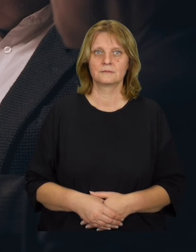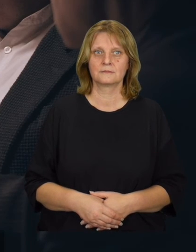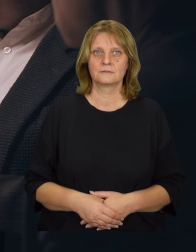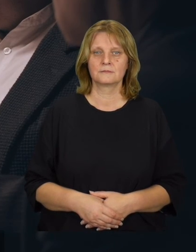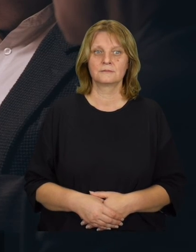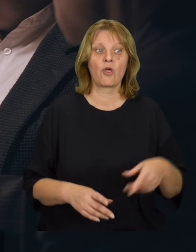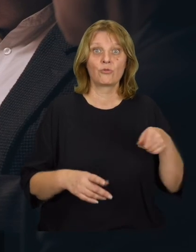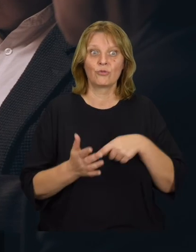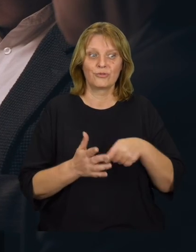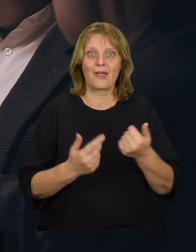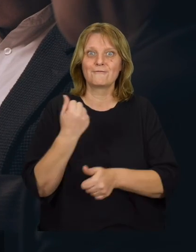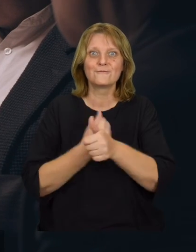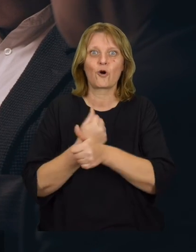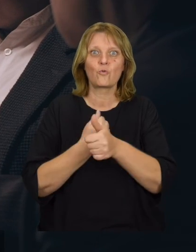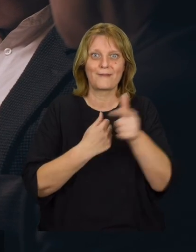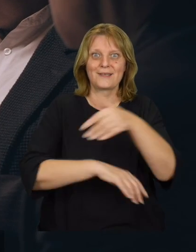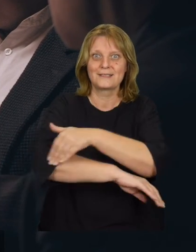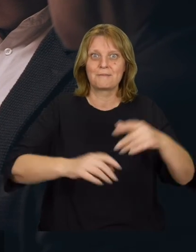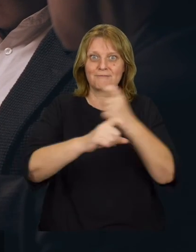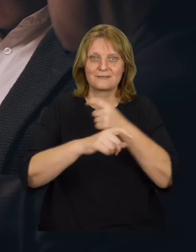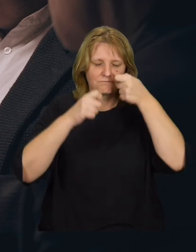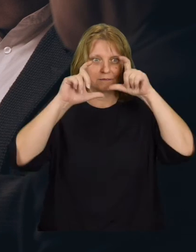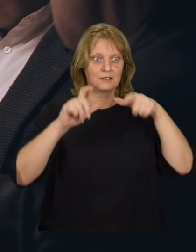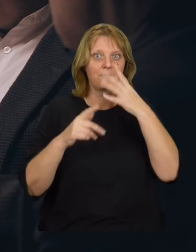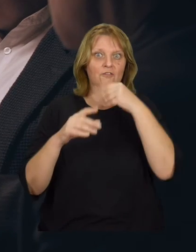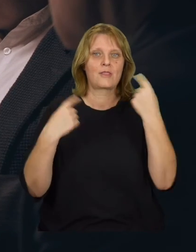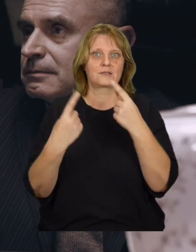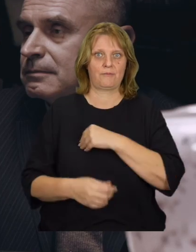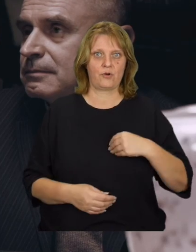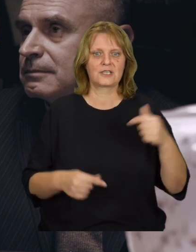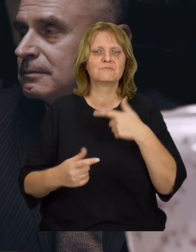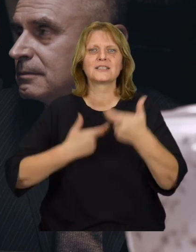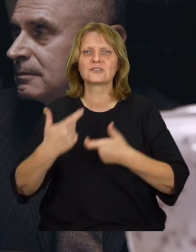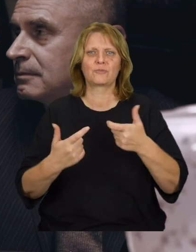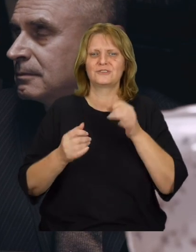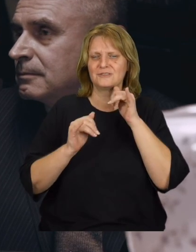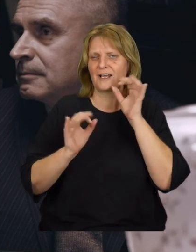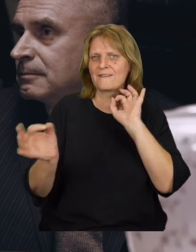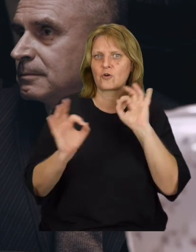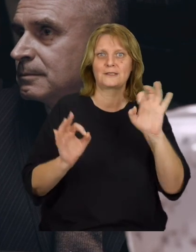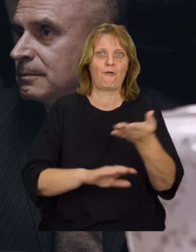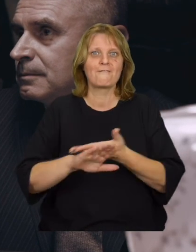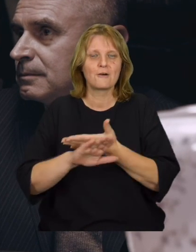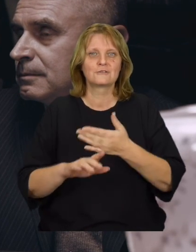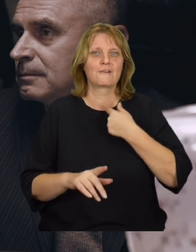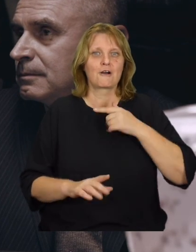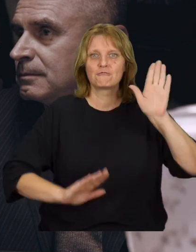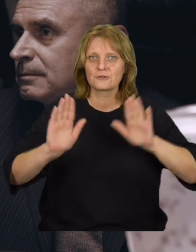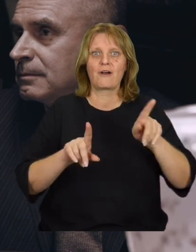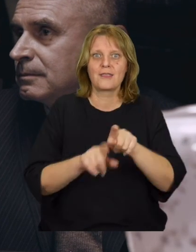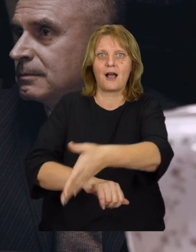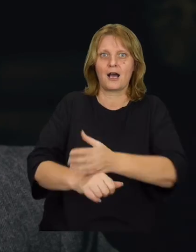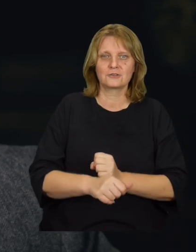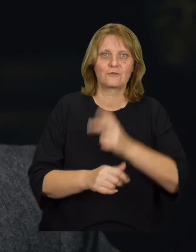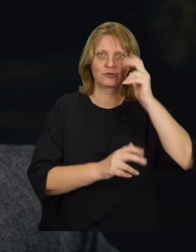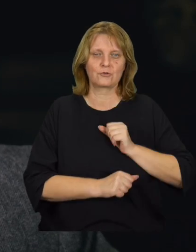To może otworzyć oczy państw zachodnich na to, co się tutaj dzieje. Trzeba zrobić ulotkę z informacją o sfałszowalnym głosowaniu oraz aresztowaniach byłych